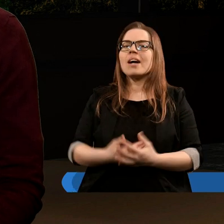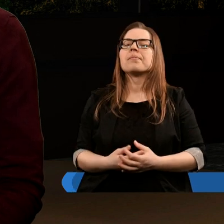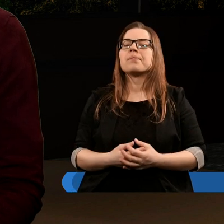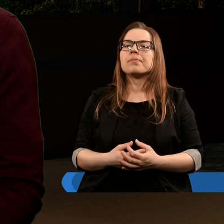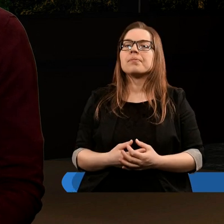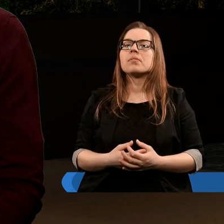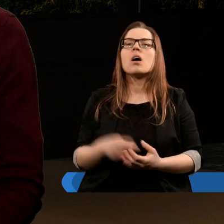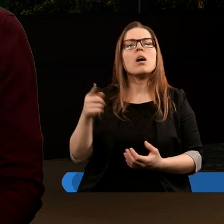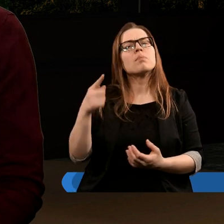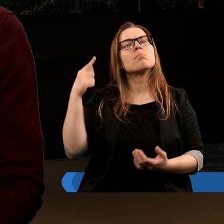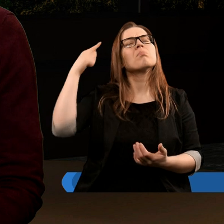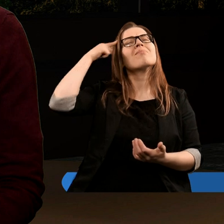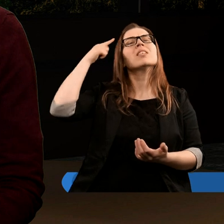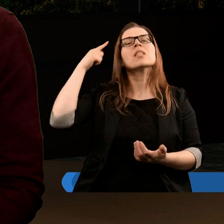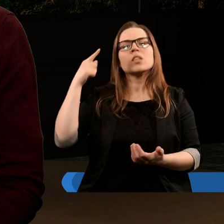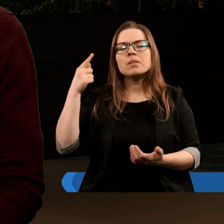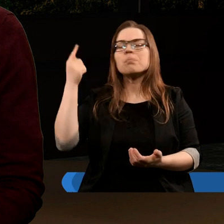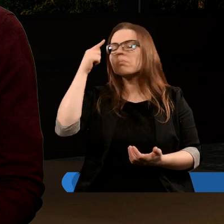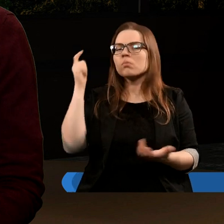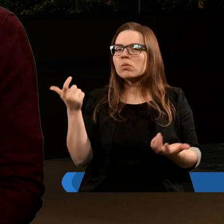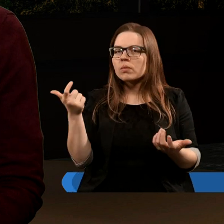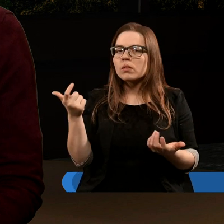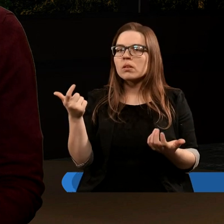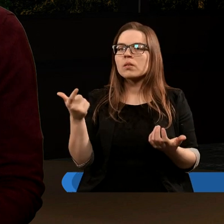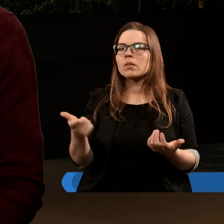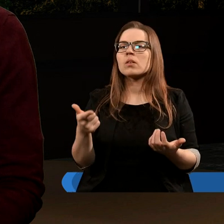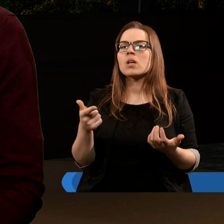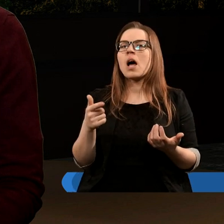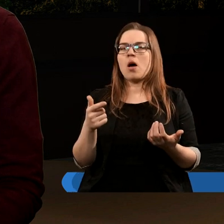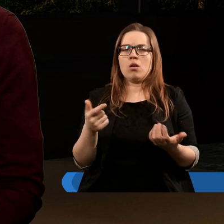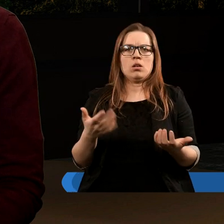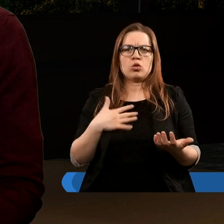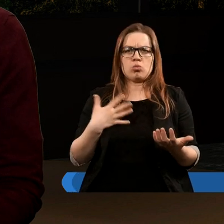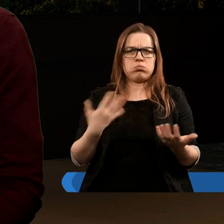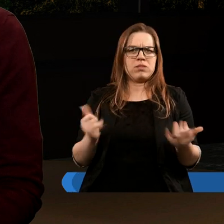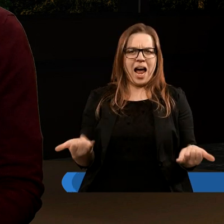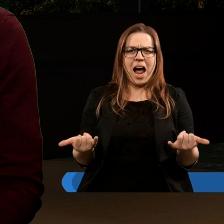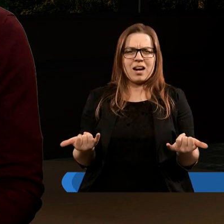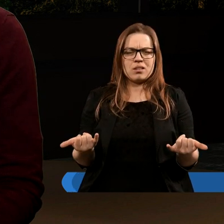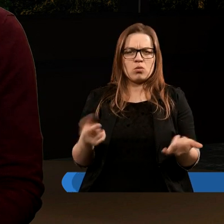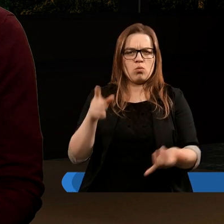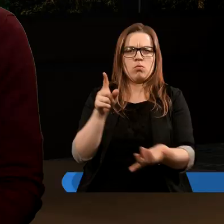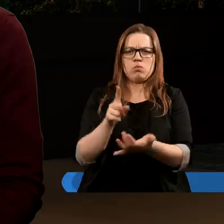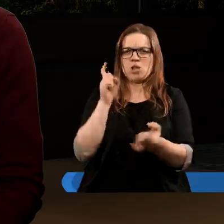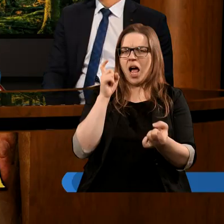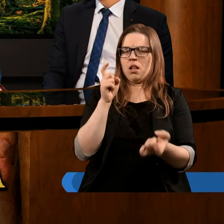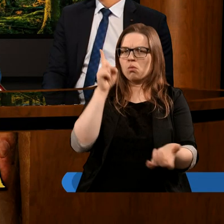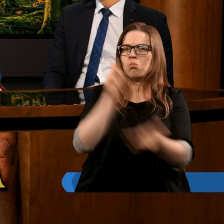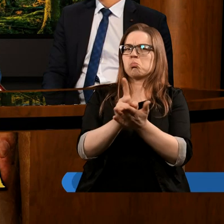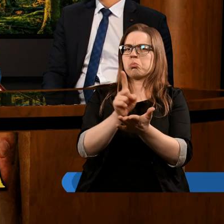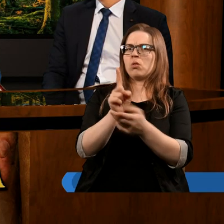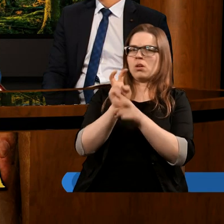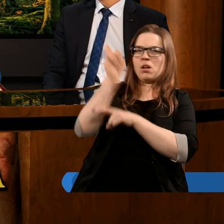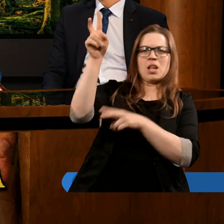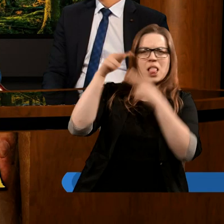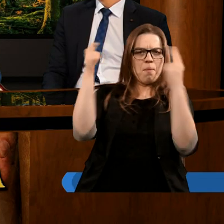co przychodzi na myśl, to jakim cudem albo sposobem szatan mógł się dostać